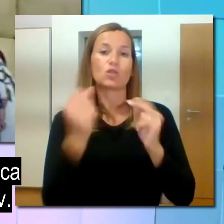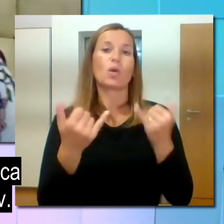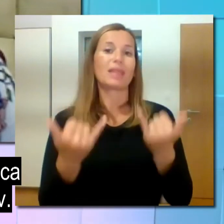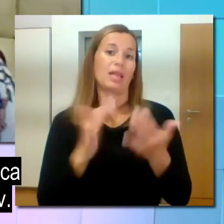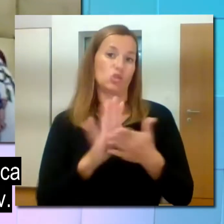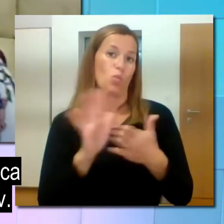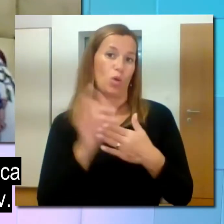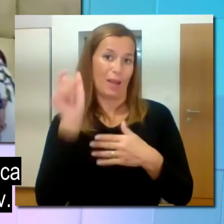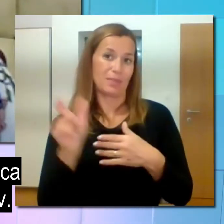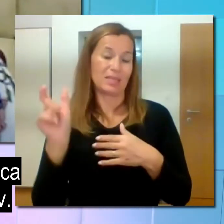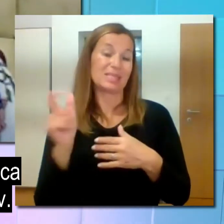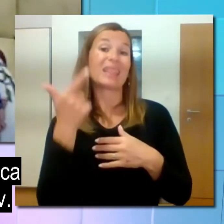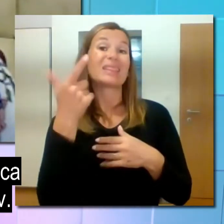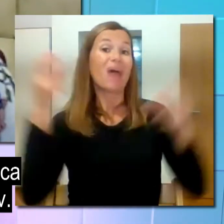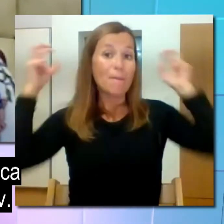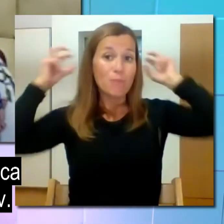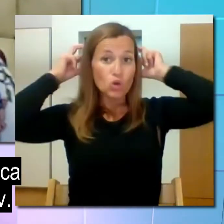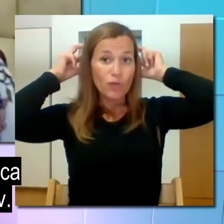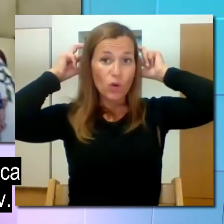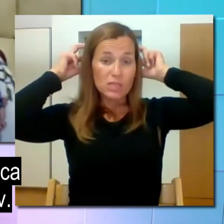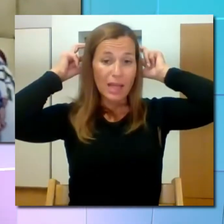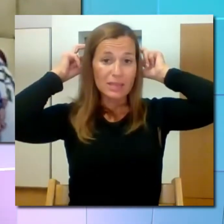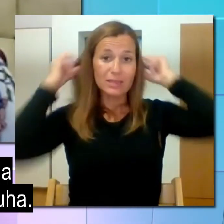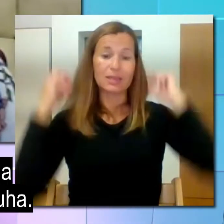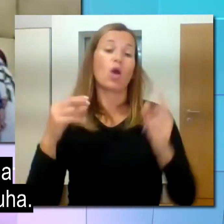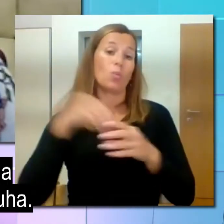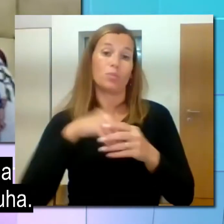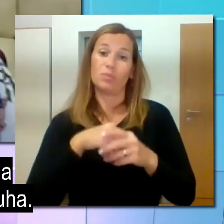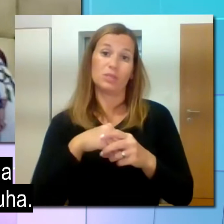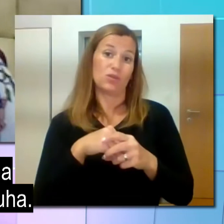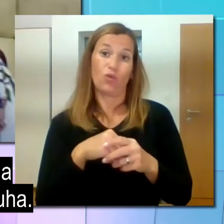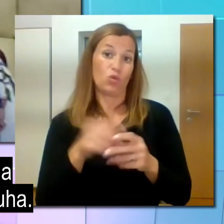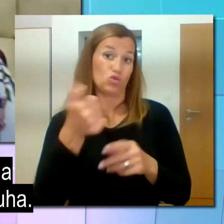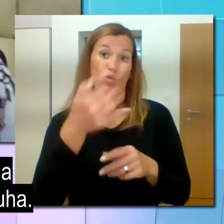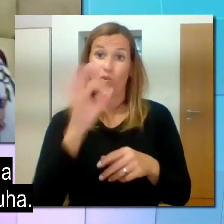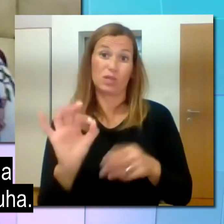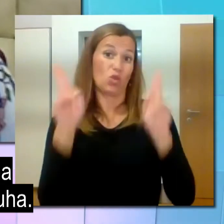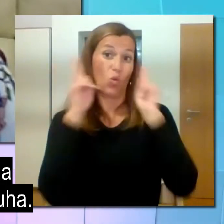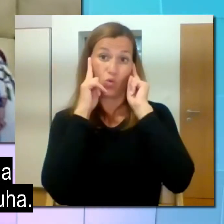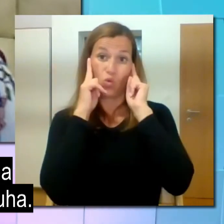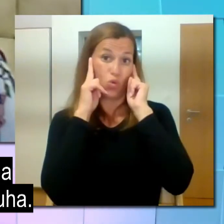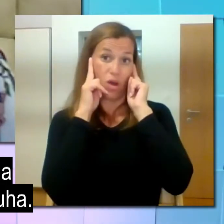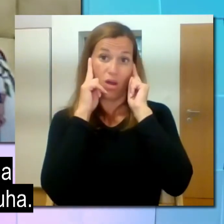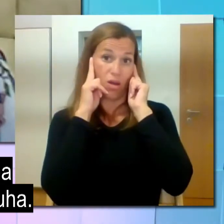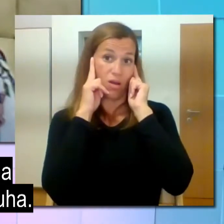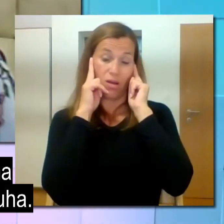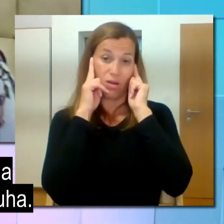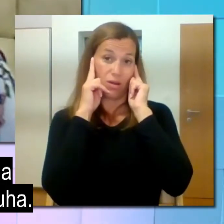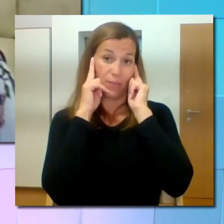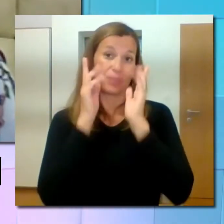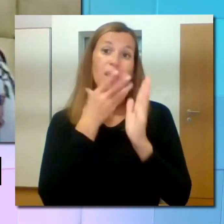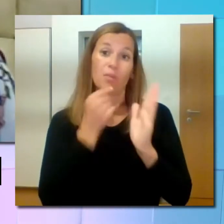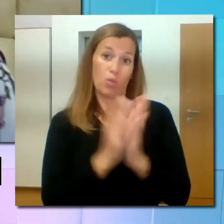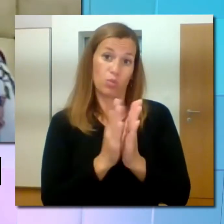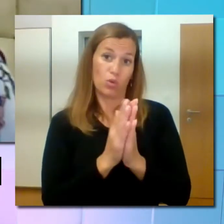Zato je danes uporabnica dveh povževih usadkov. Dejansko si popolnoma izgubila sluh in ostala gluha.